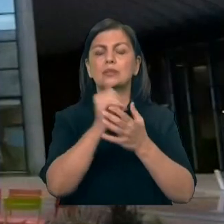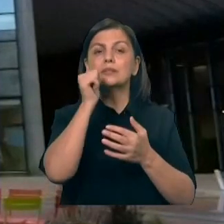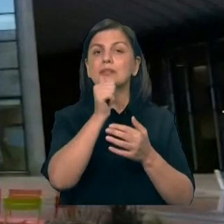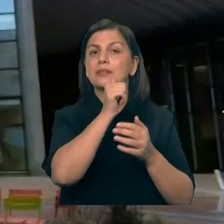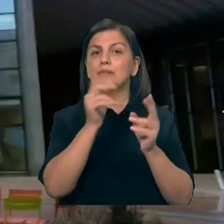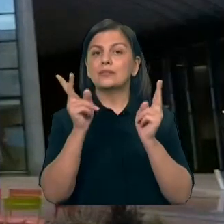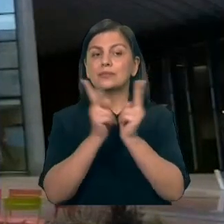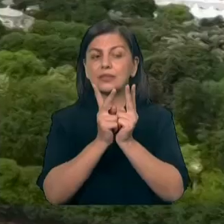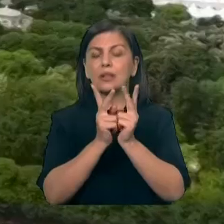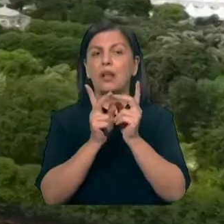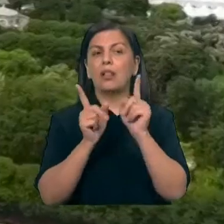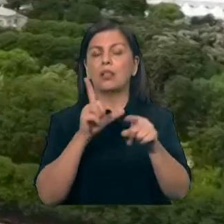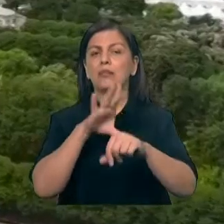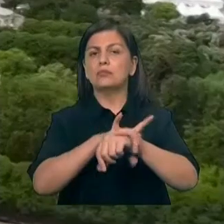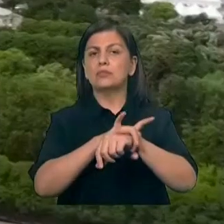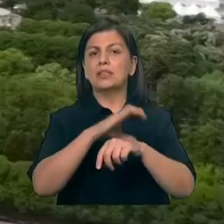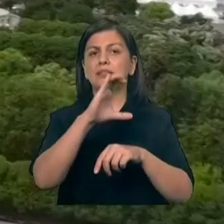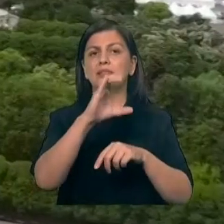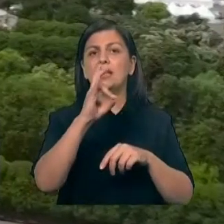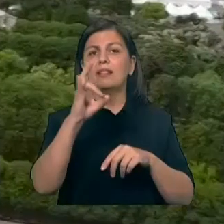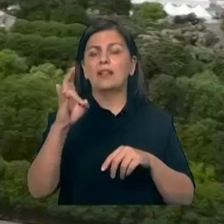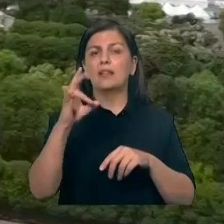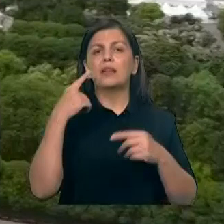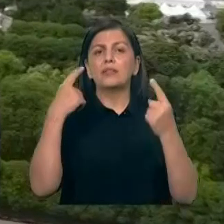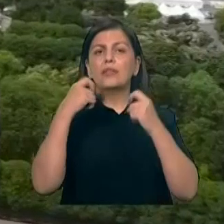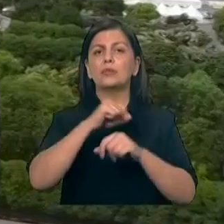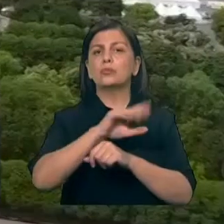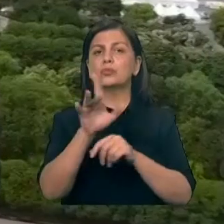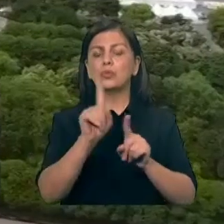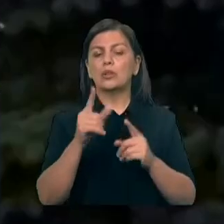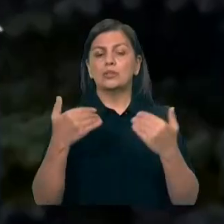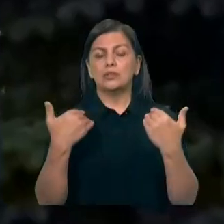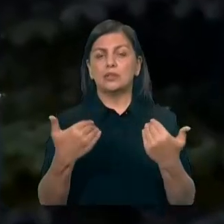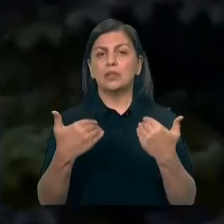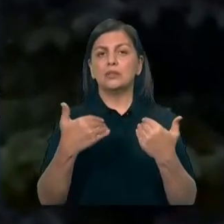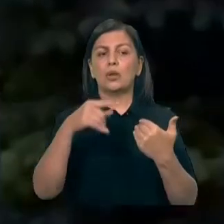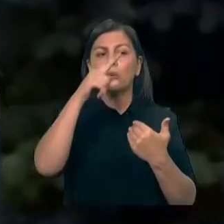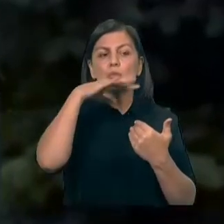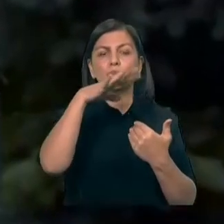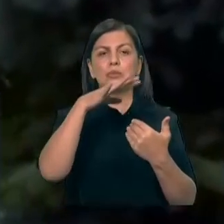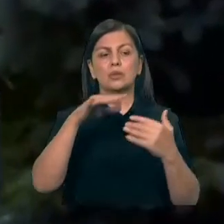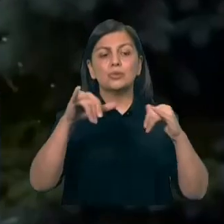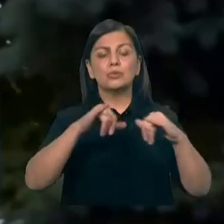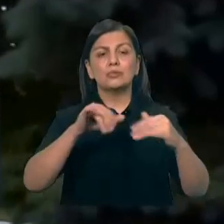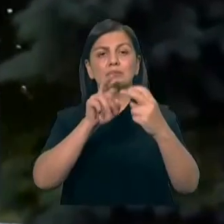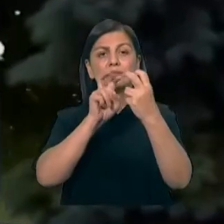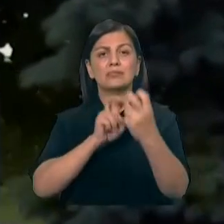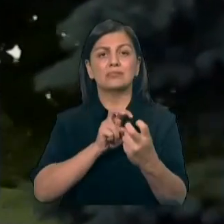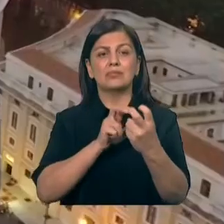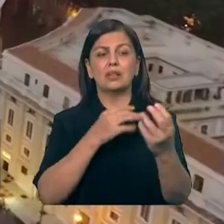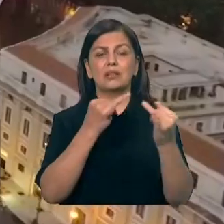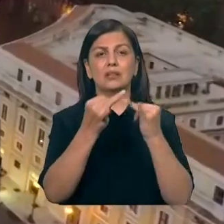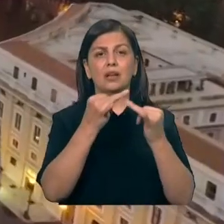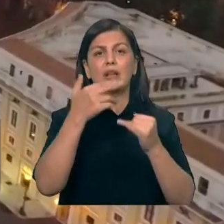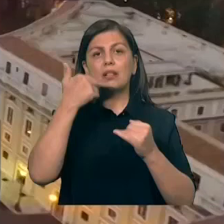diqqət çəhməyə bilməz. CNN televiziyasından yaydığı məlumata görə, hazırda tərəflər Rusiya ilə danışıqlar masasına oturmağın tərəfdarı